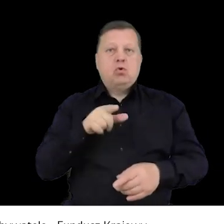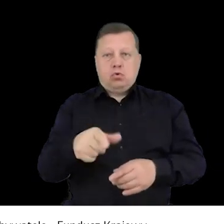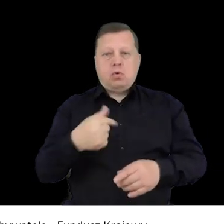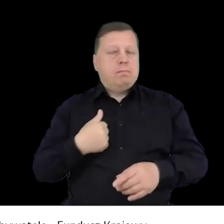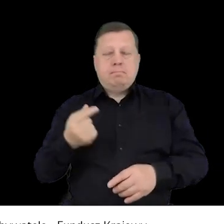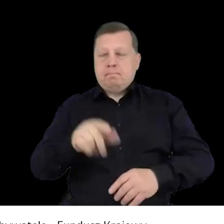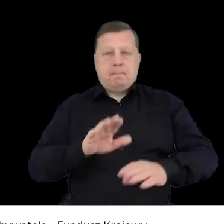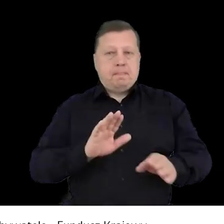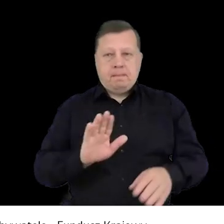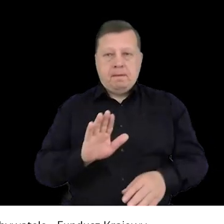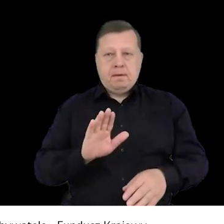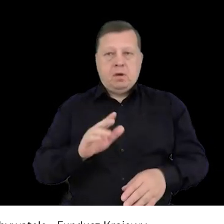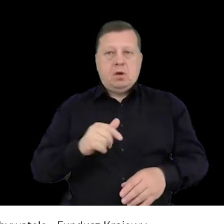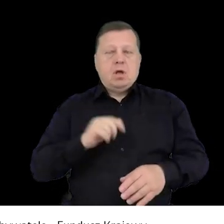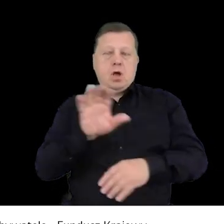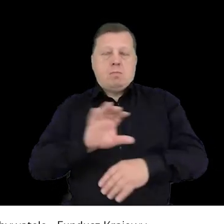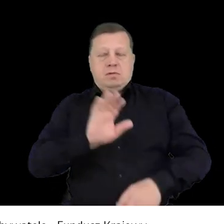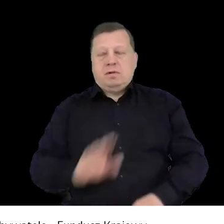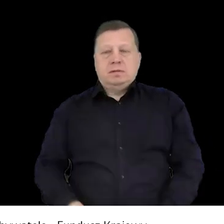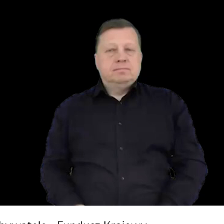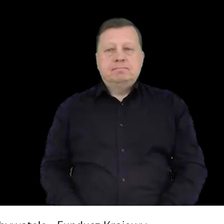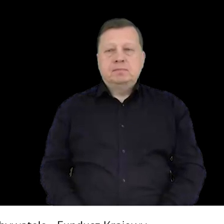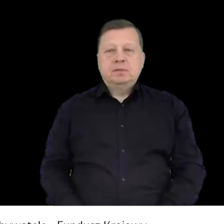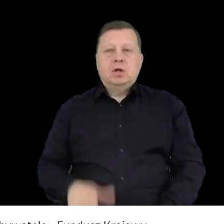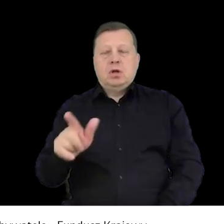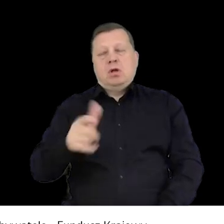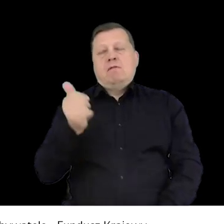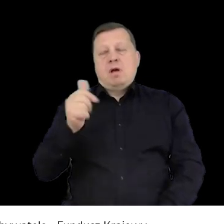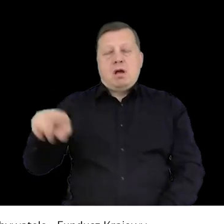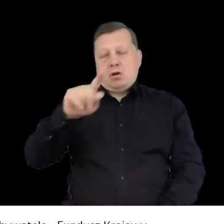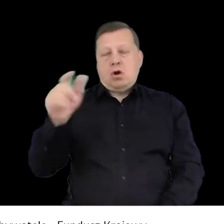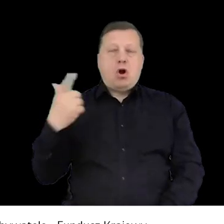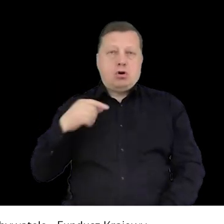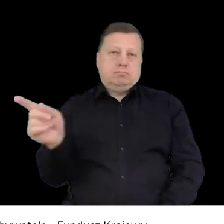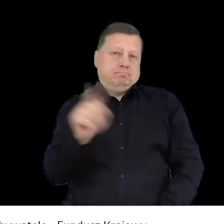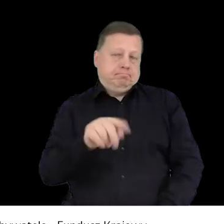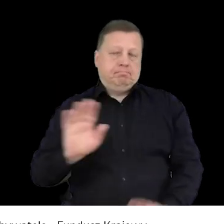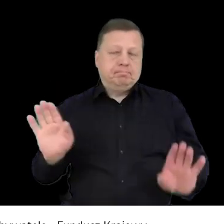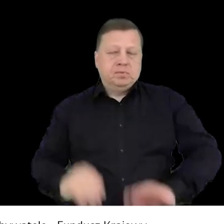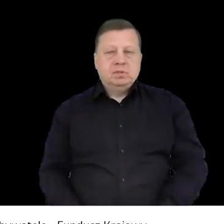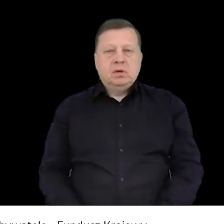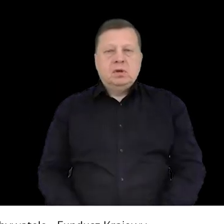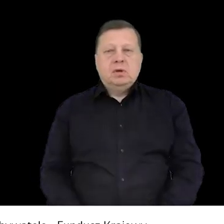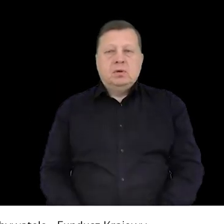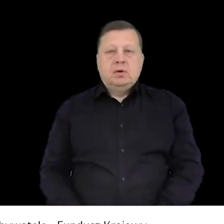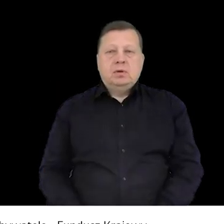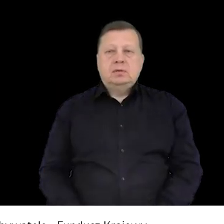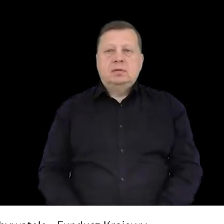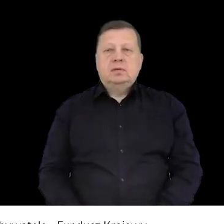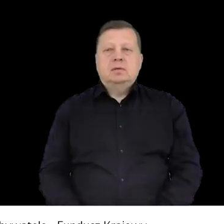się tam z obserwacją. Obserwują tylko wyszkolone osoby, czyli to, co jeszcze trochę powiedziałam, że przerabiamy prawo,